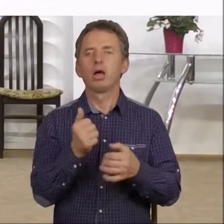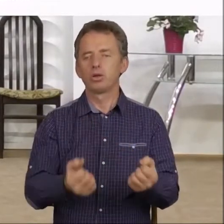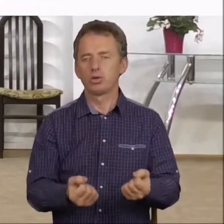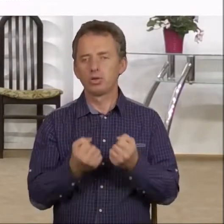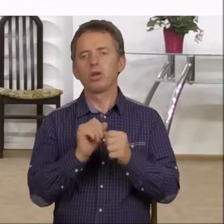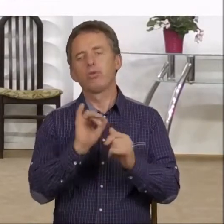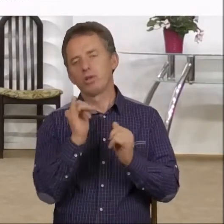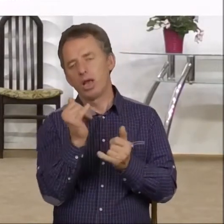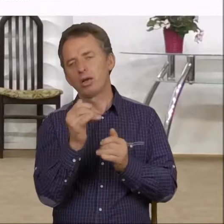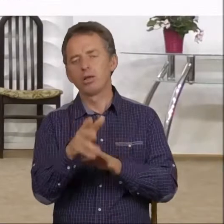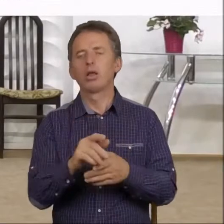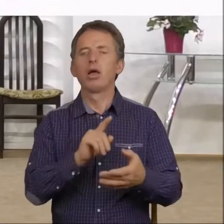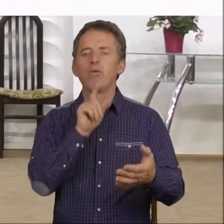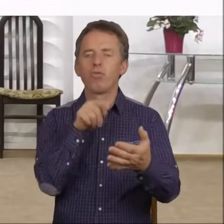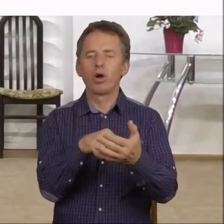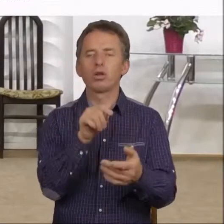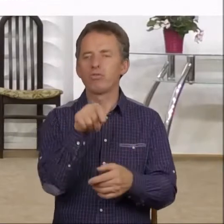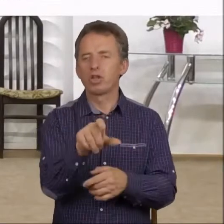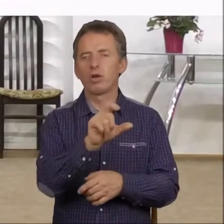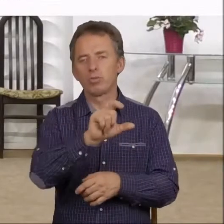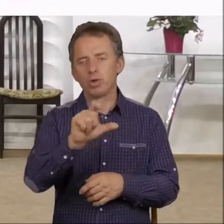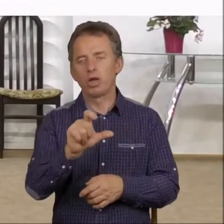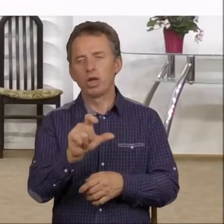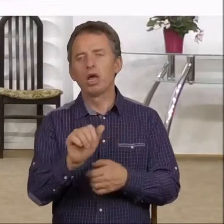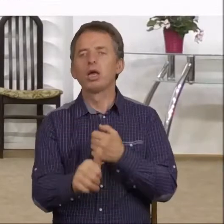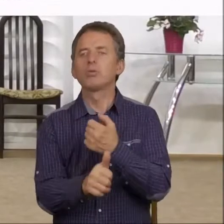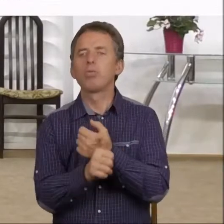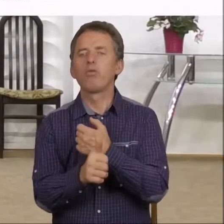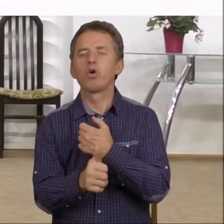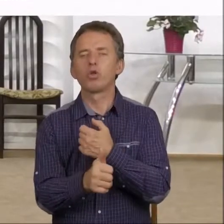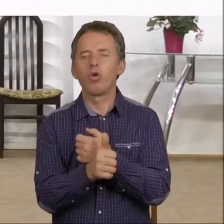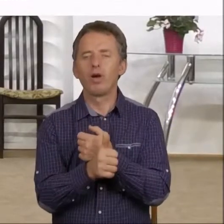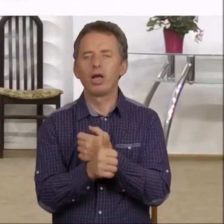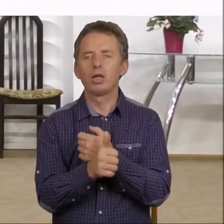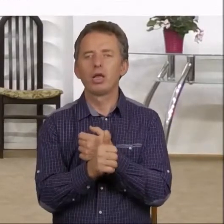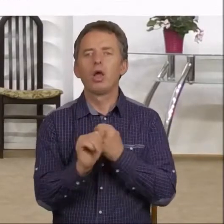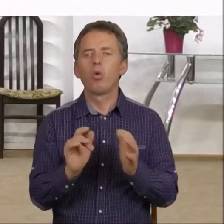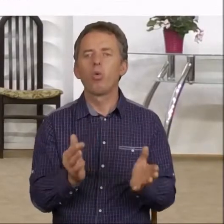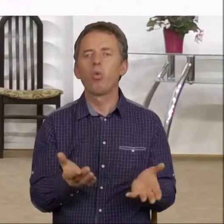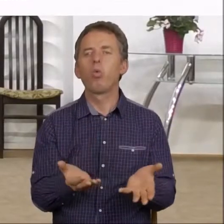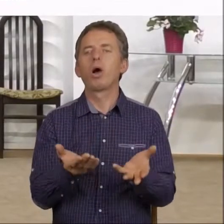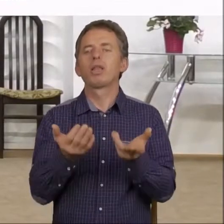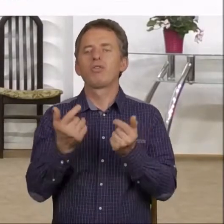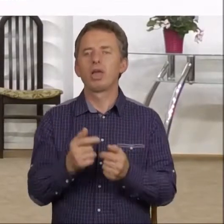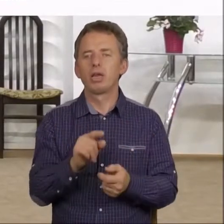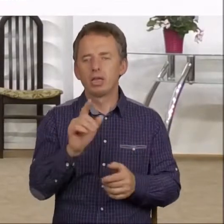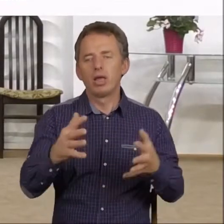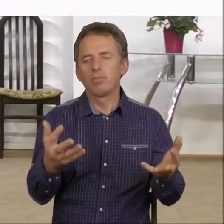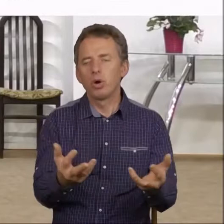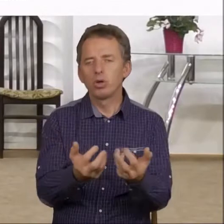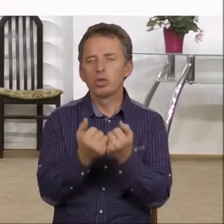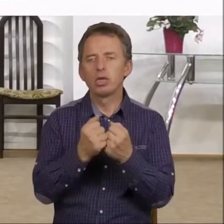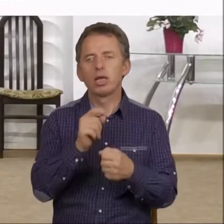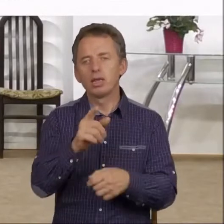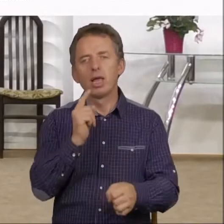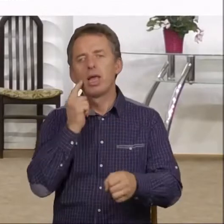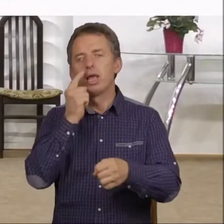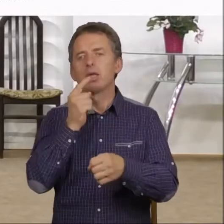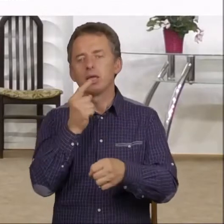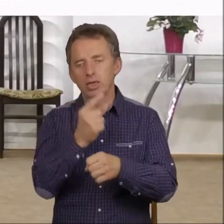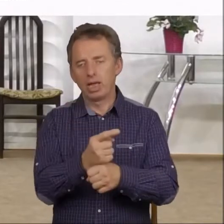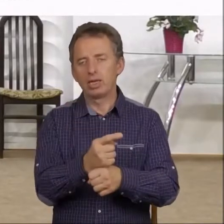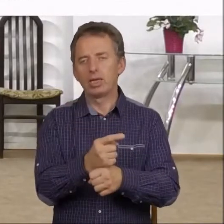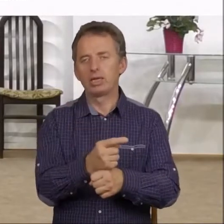zjawiska wtedy właśnie w tym czasie, żeby spowodować ułatwienie podjęcia tej złej